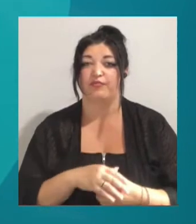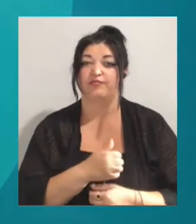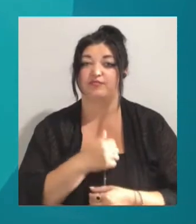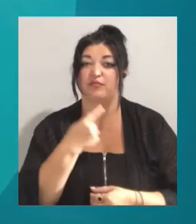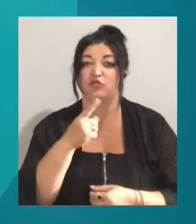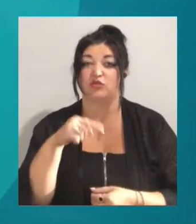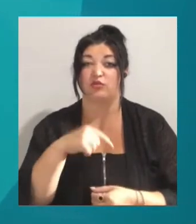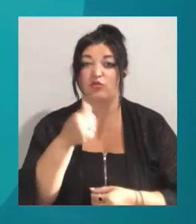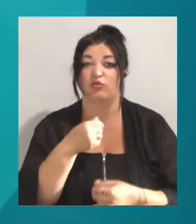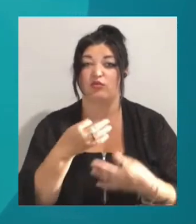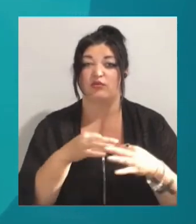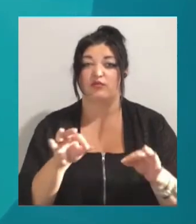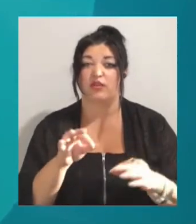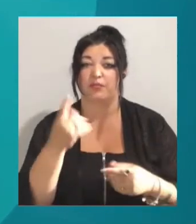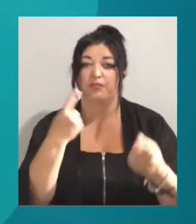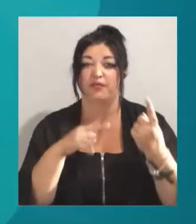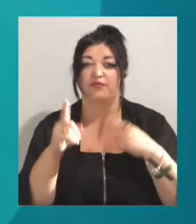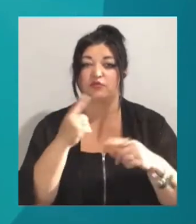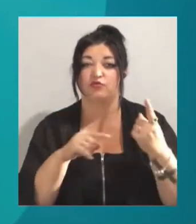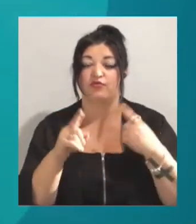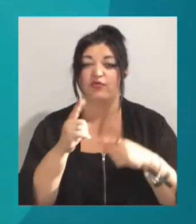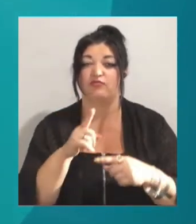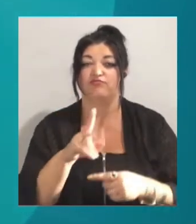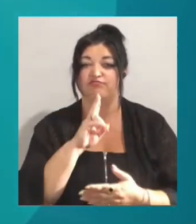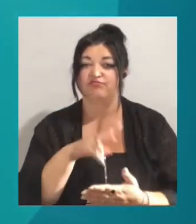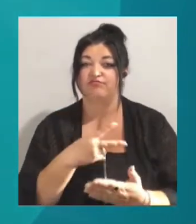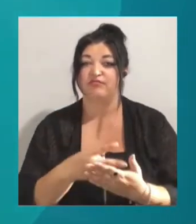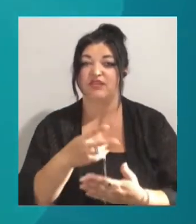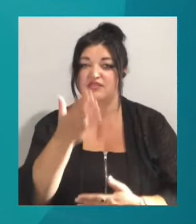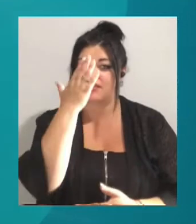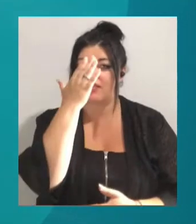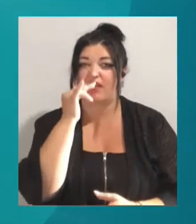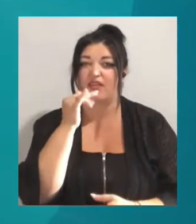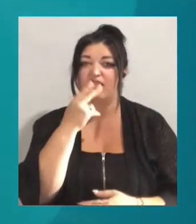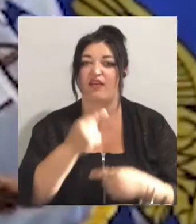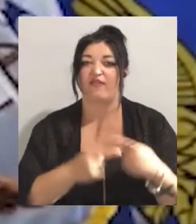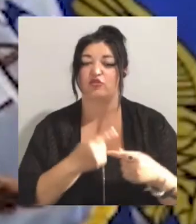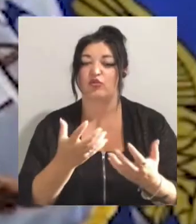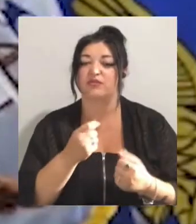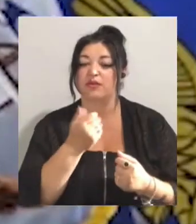дозволять імпровізувати, аби вони продемонстрували знання та навички, отримані за минулі роки.